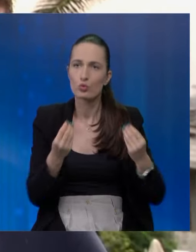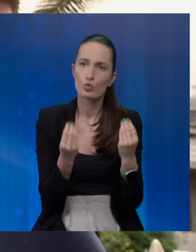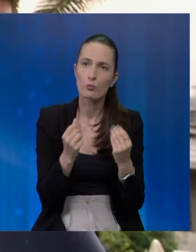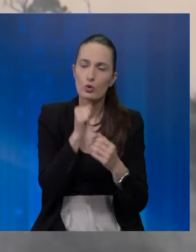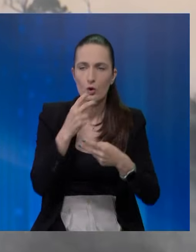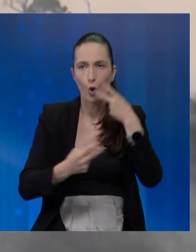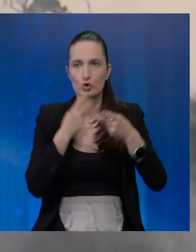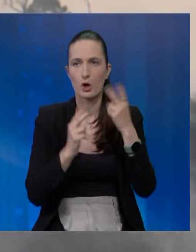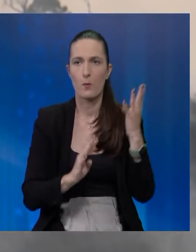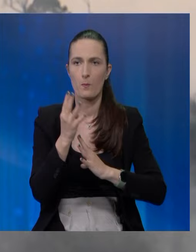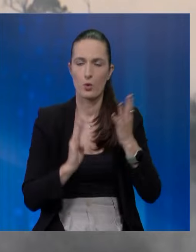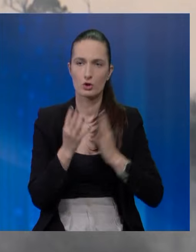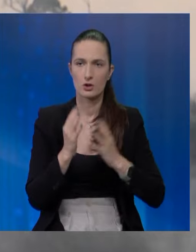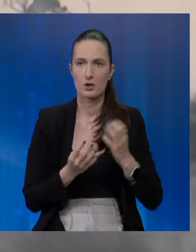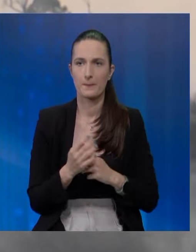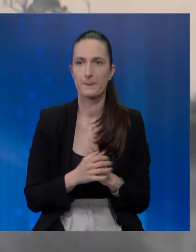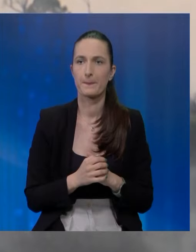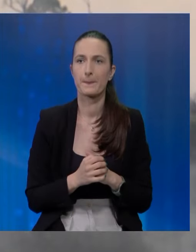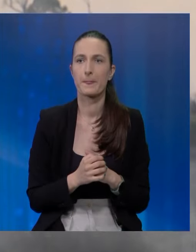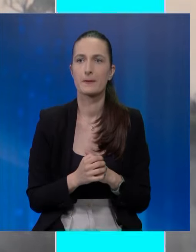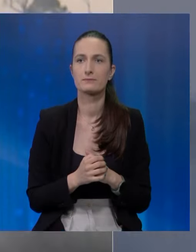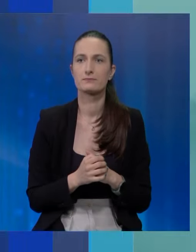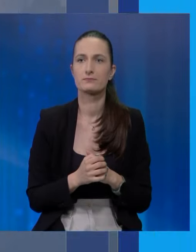skroz dobro i kontroliramo požar trenutno sve.